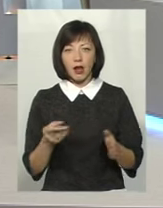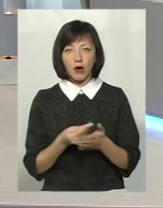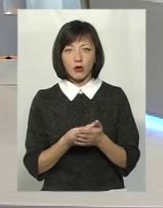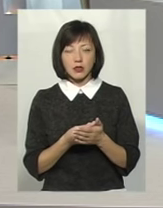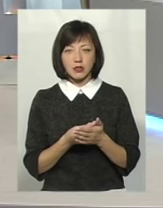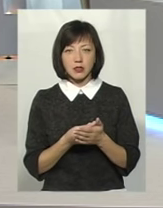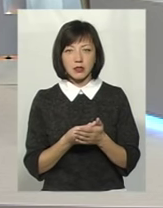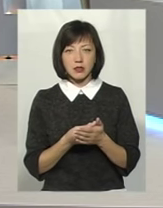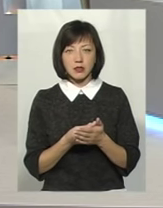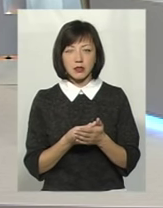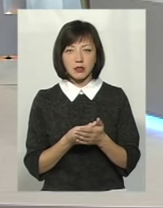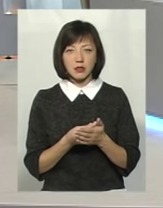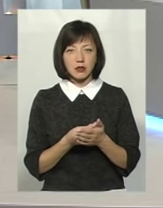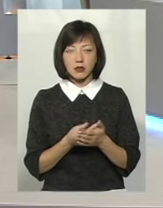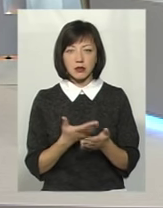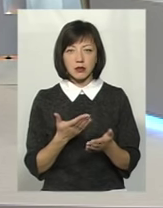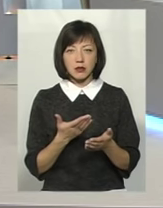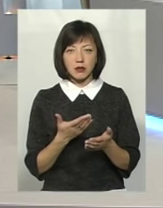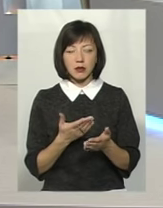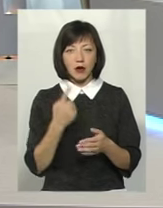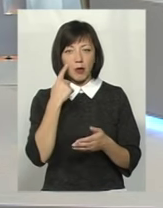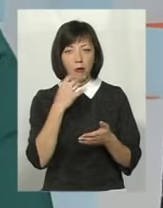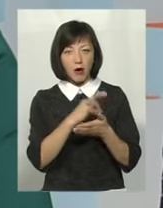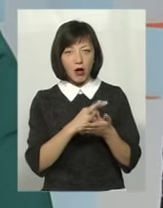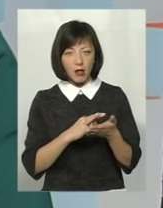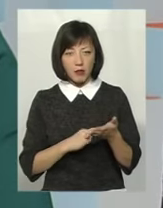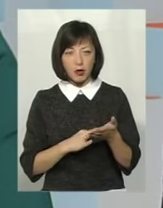балами